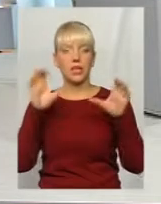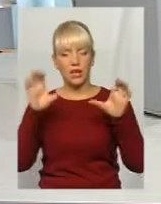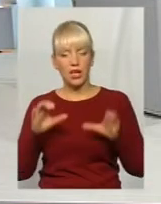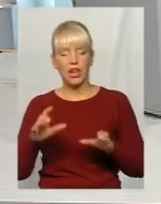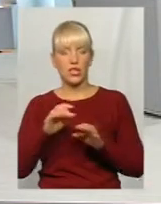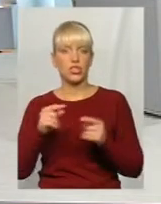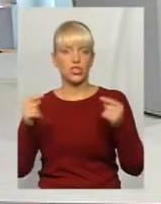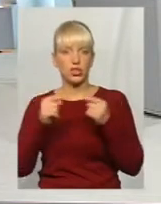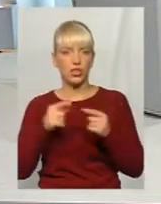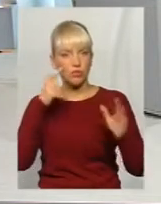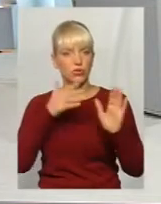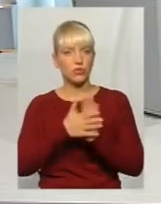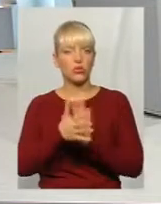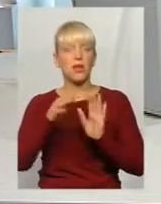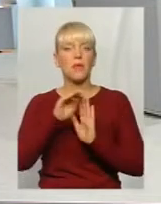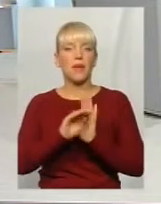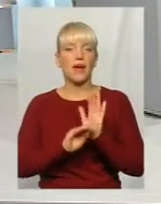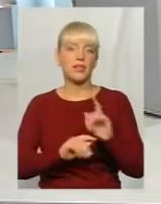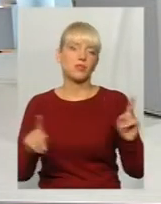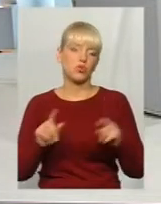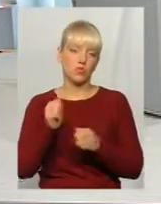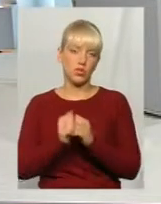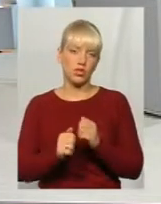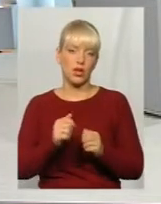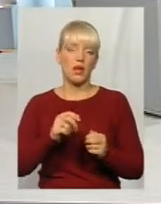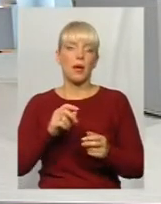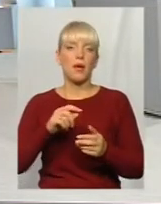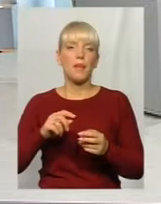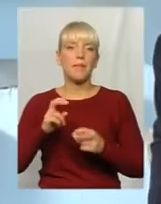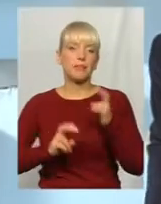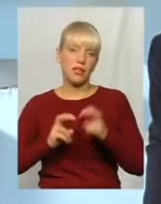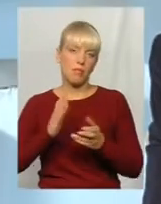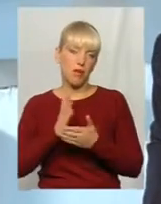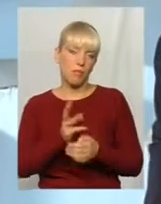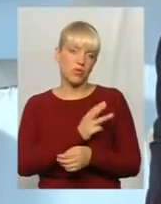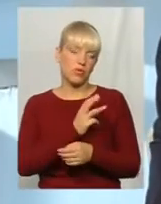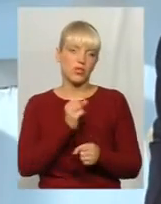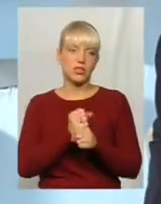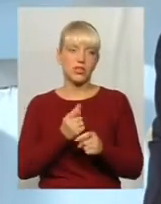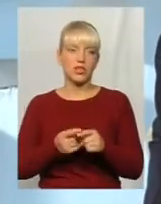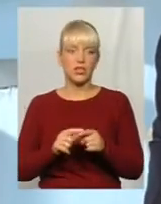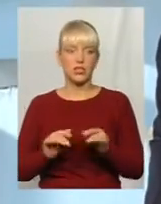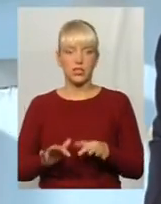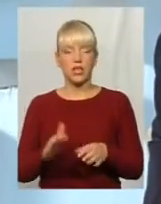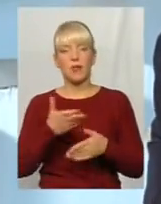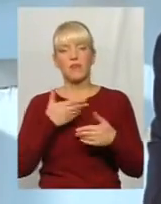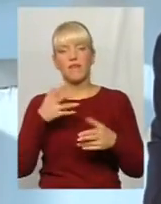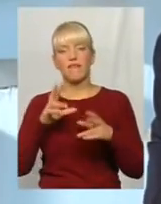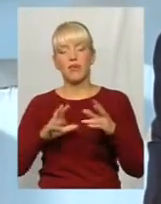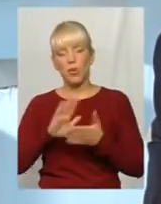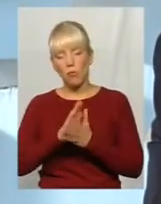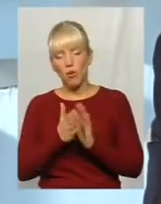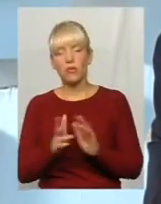механізми, для того, щоб у кожного людини, у кожного керівника комунального підприємства була мотивація зійснювати ці дії. Ми вважаємо, що домовились, що